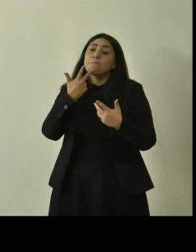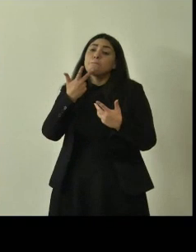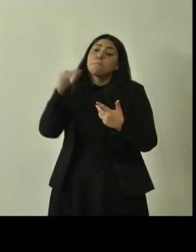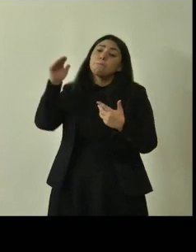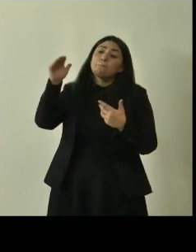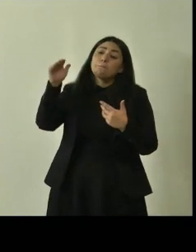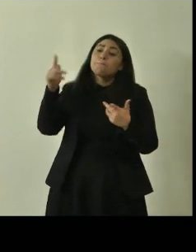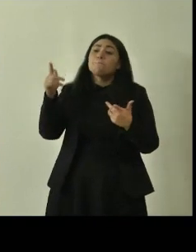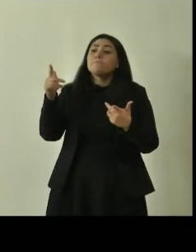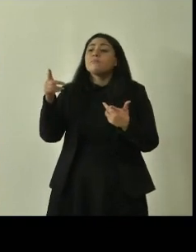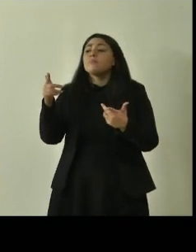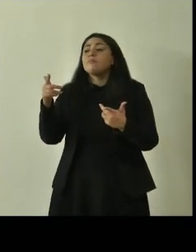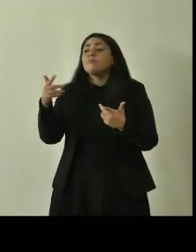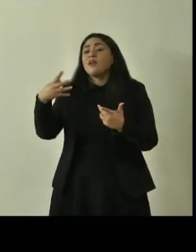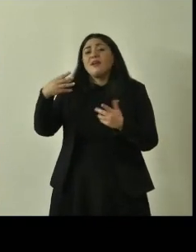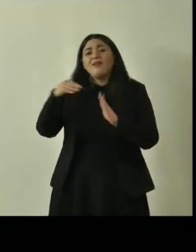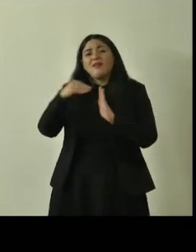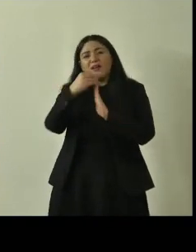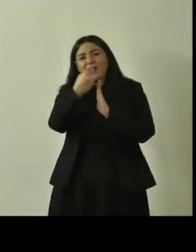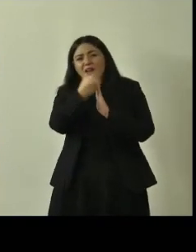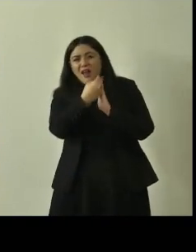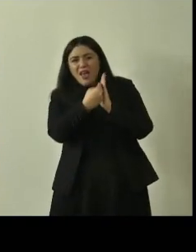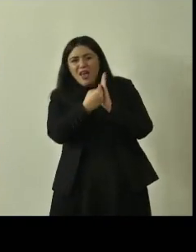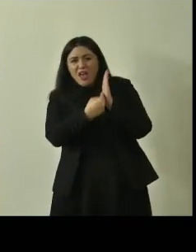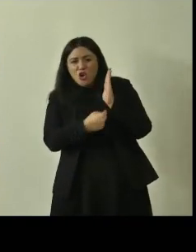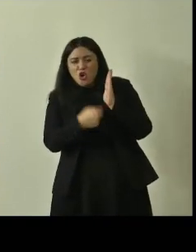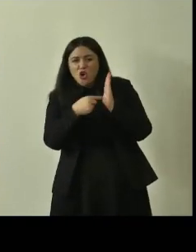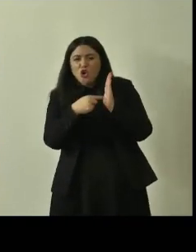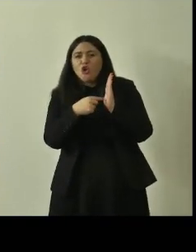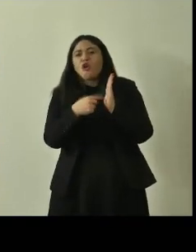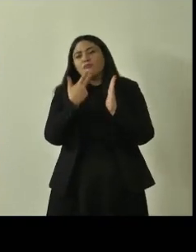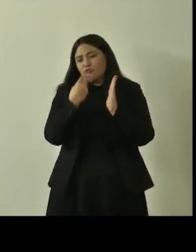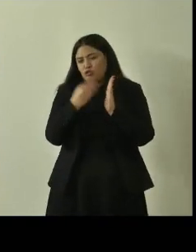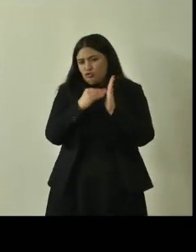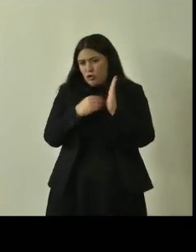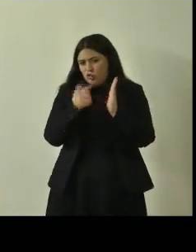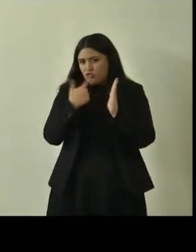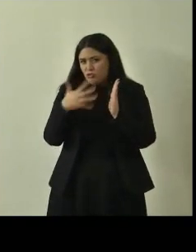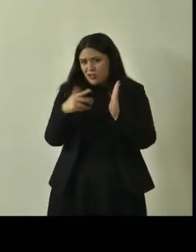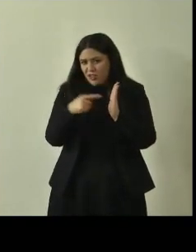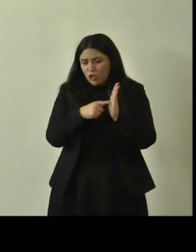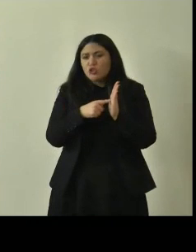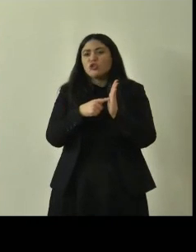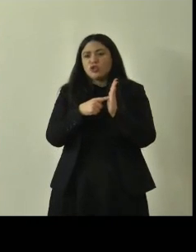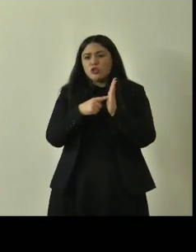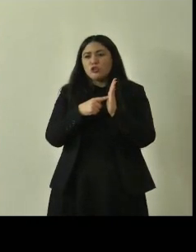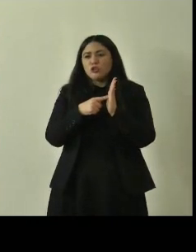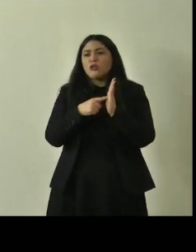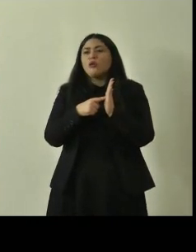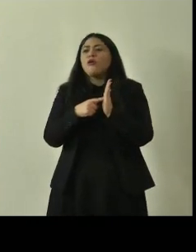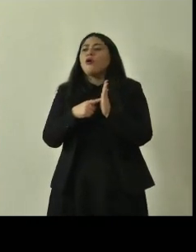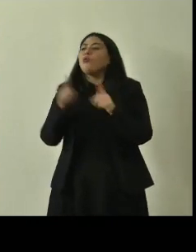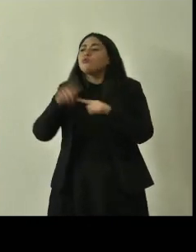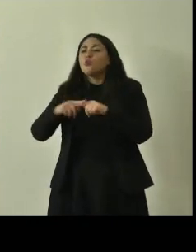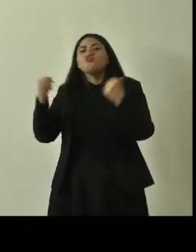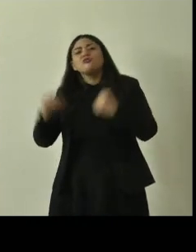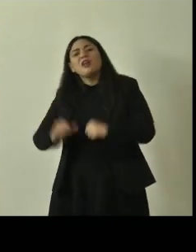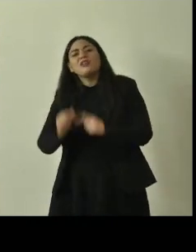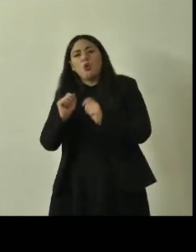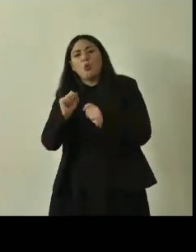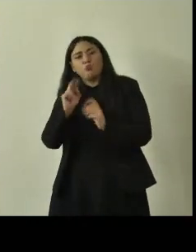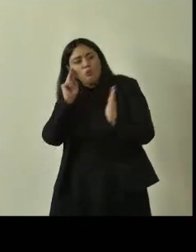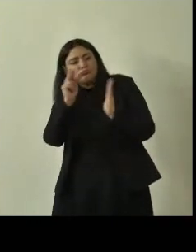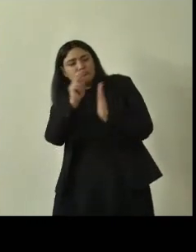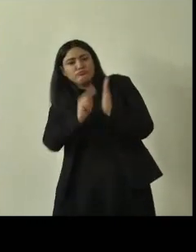alcuni dati della banca dati sono da aggiornare e con una georeferenziazione tale per cui il cittadino possa anche consultarla